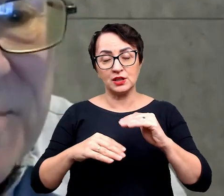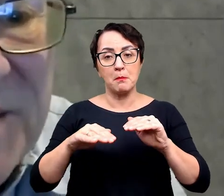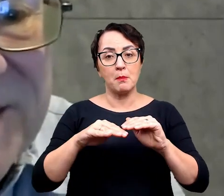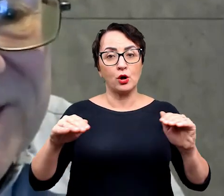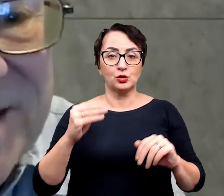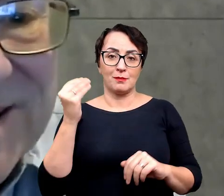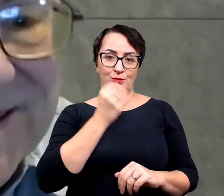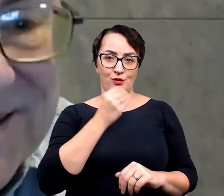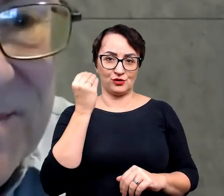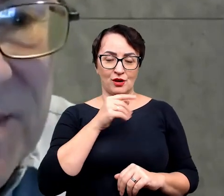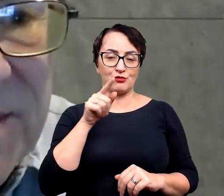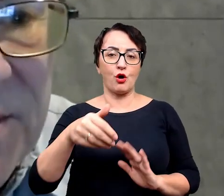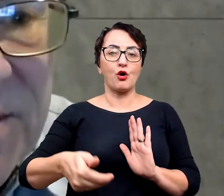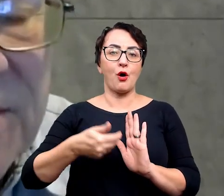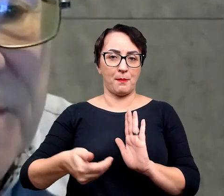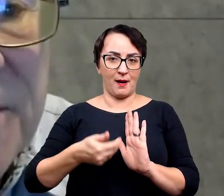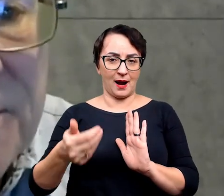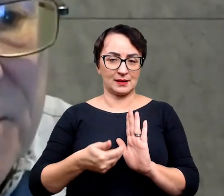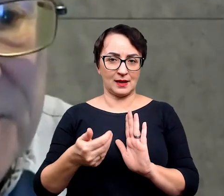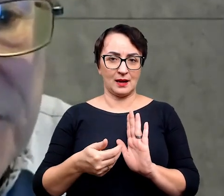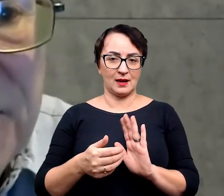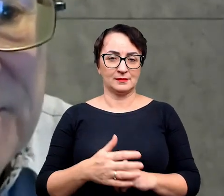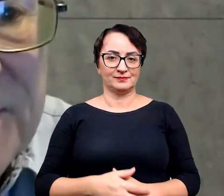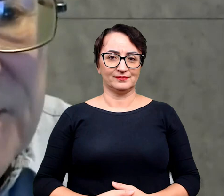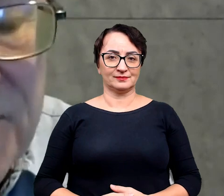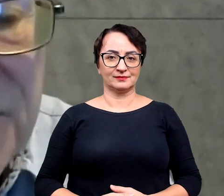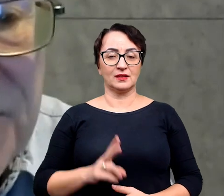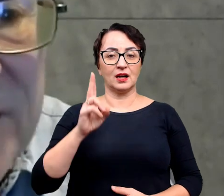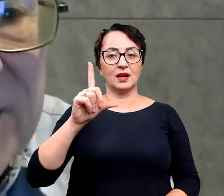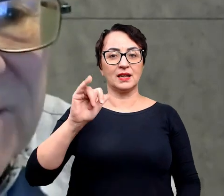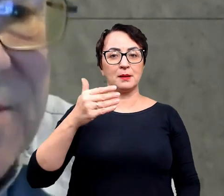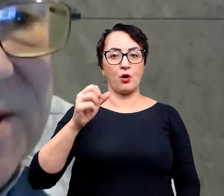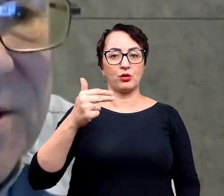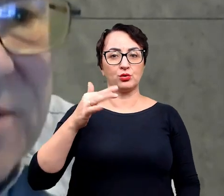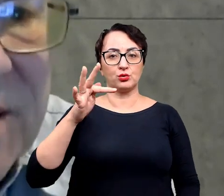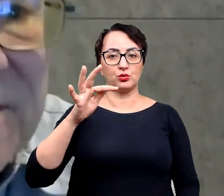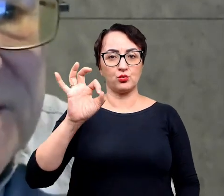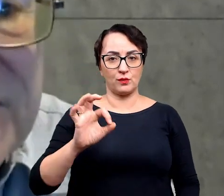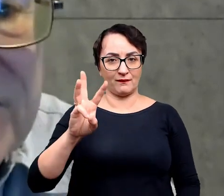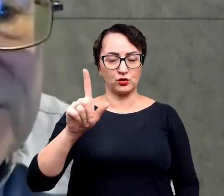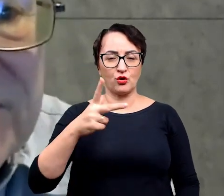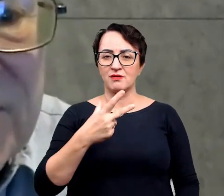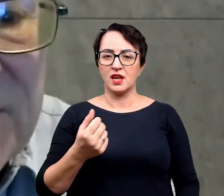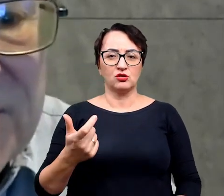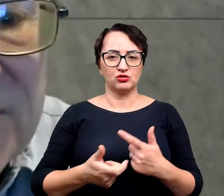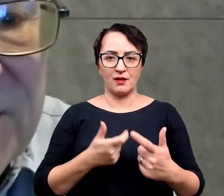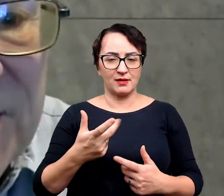to było w kopalni, także na terenie kopalni porąbka Klimontów. To już jest nieczynne, więc